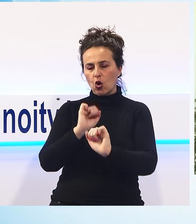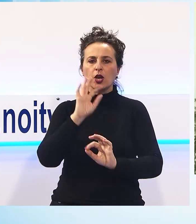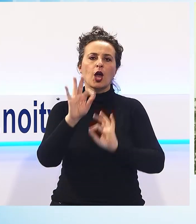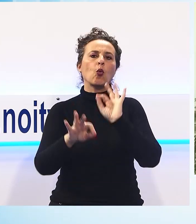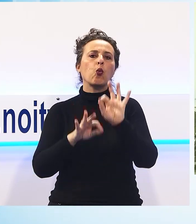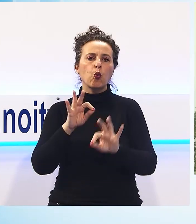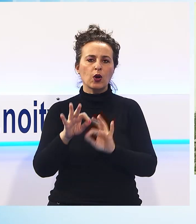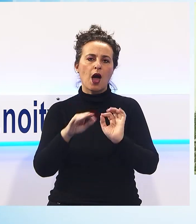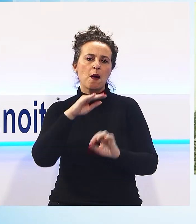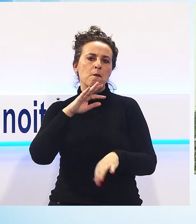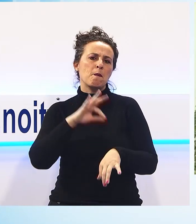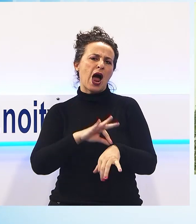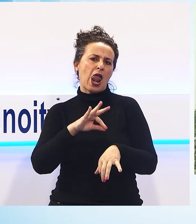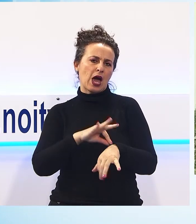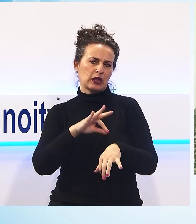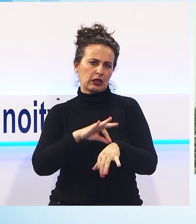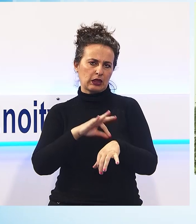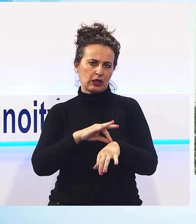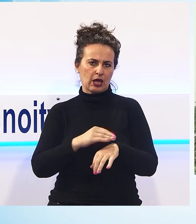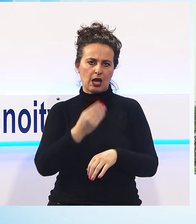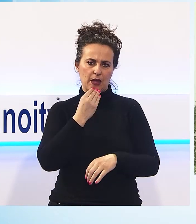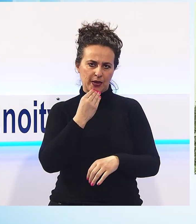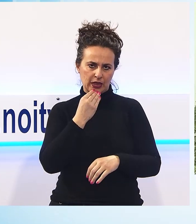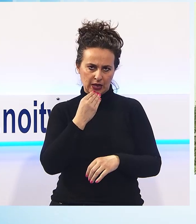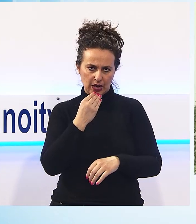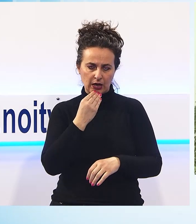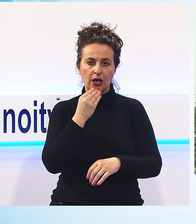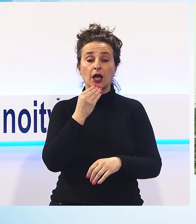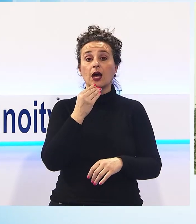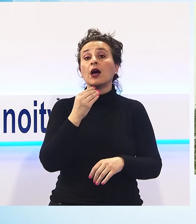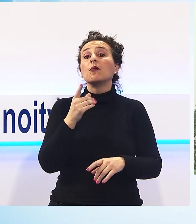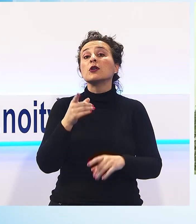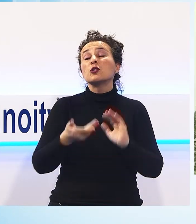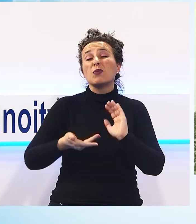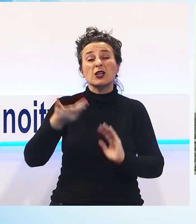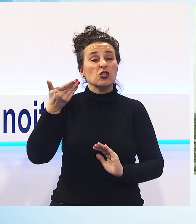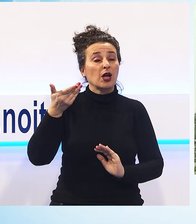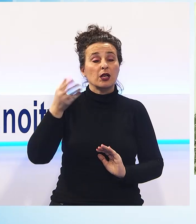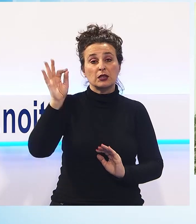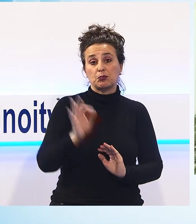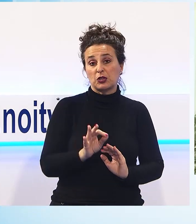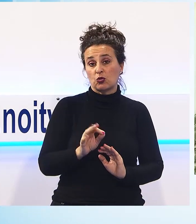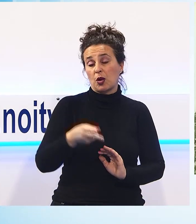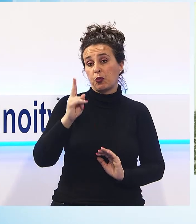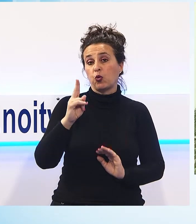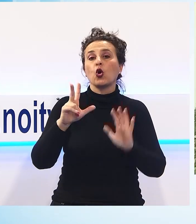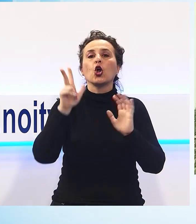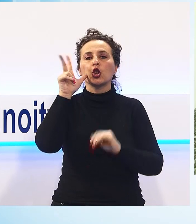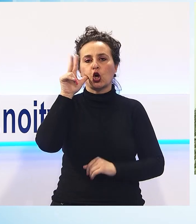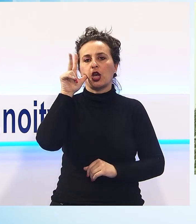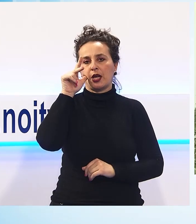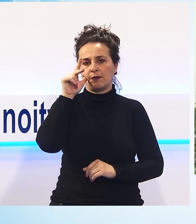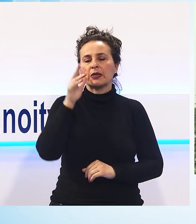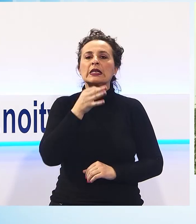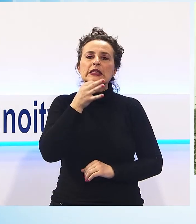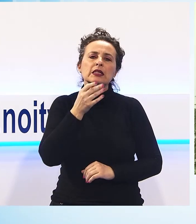90%, nella percentuale del 90% le donne. Quindi ringraziamo l'Ego e chiediamo a tutti di sostenere